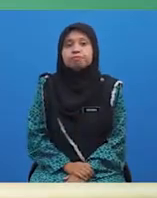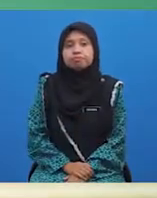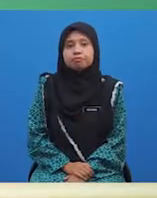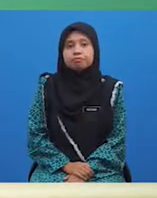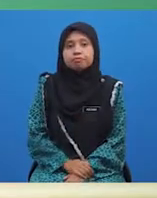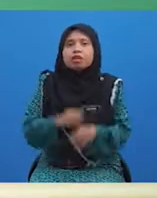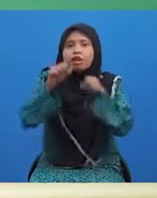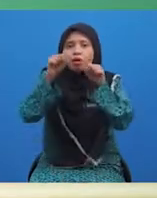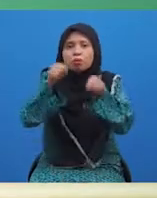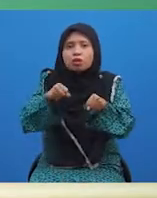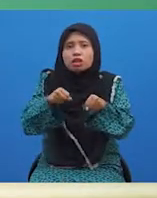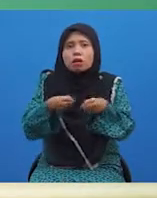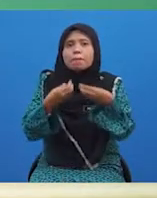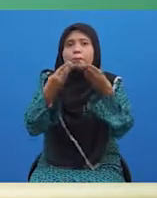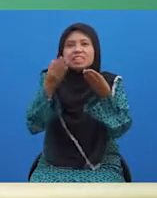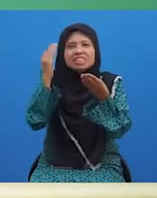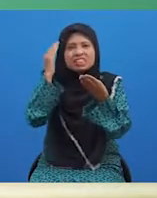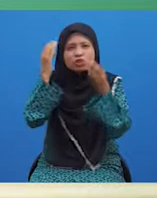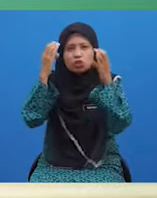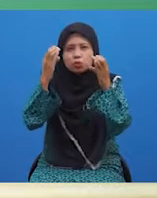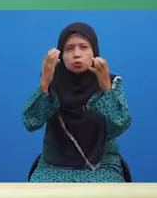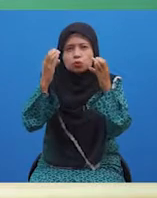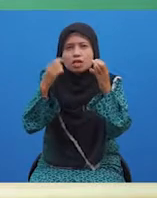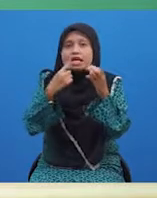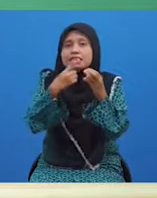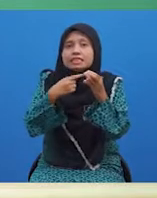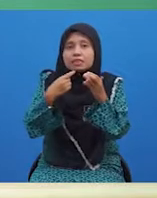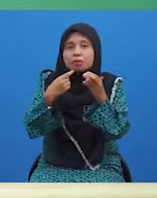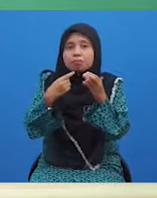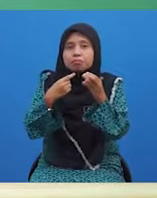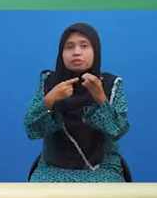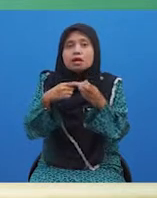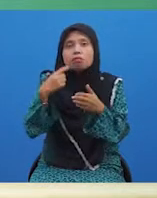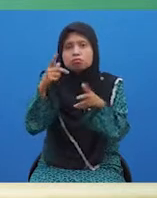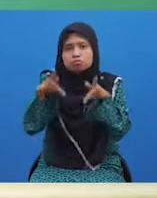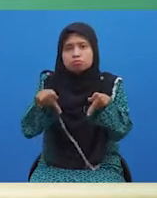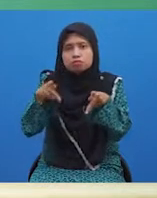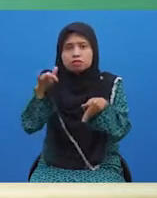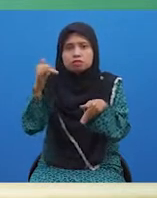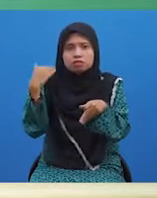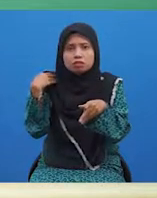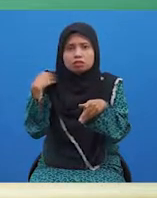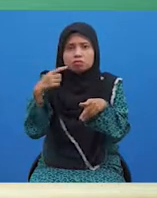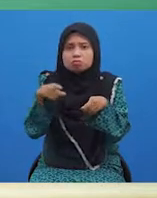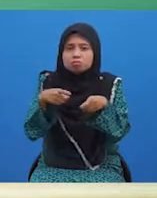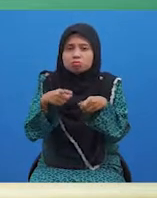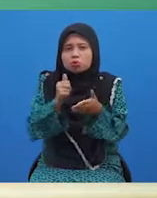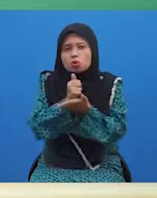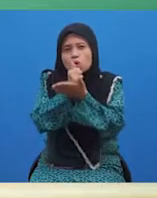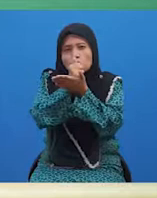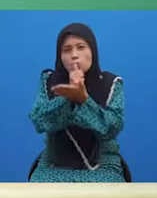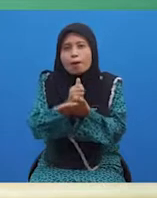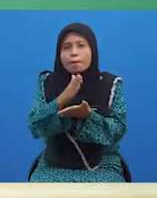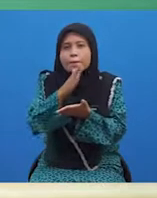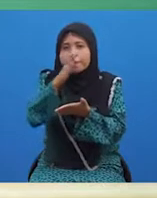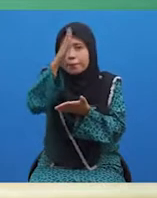Boleh tak beritahu cikgu dengan ikhlas siapa antara pelajar di luar sana yang rajin menolong ibu atau